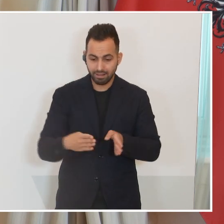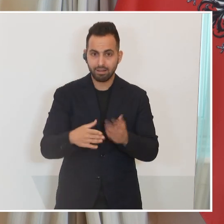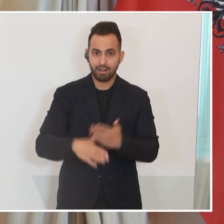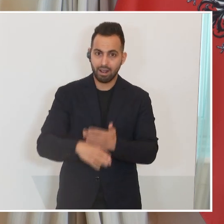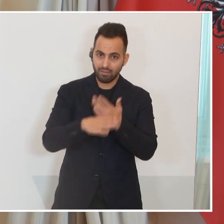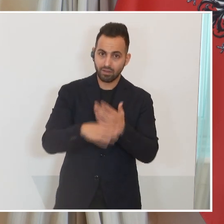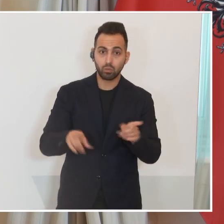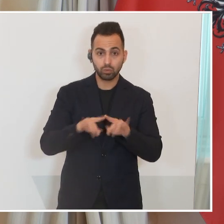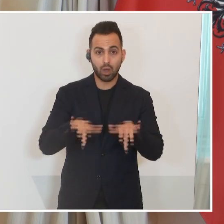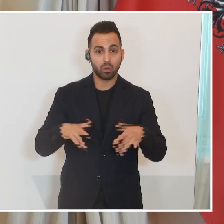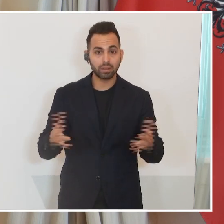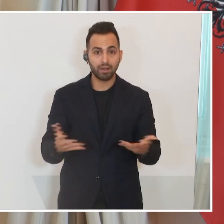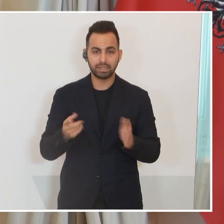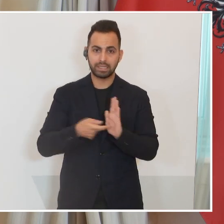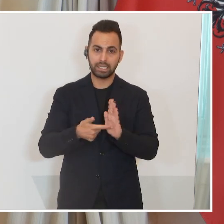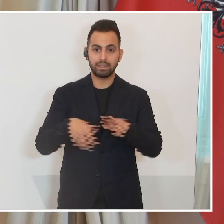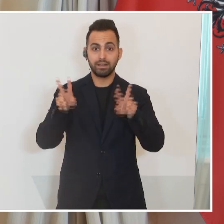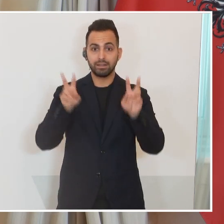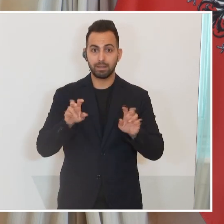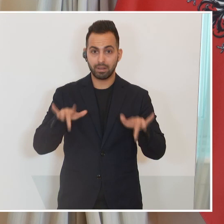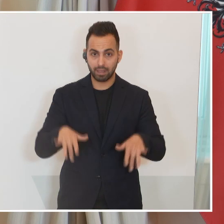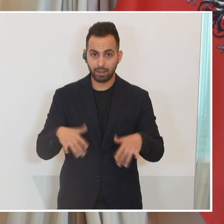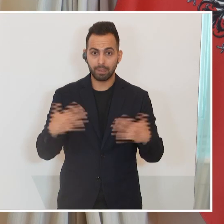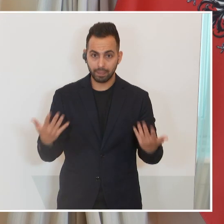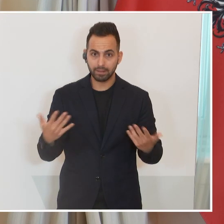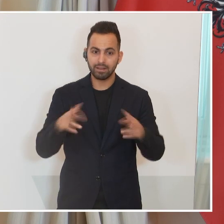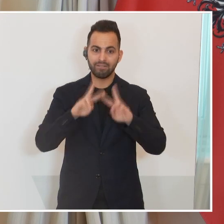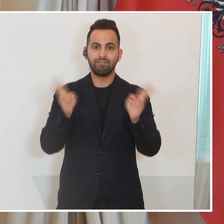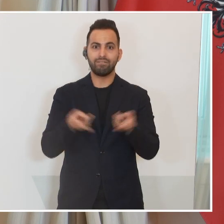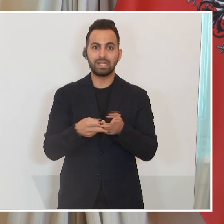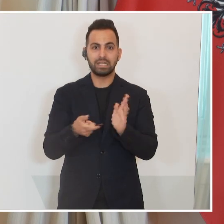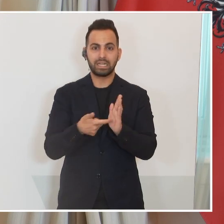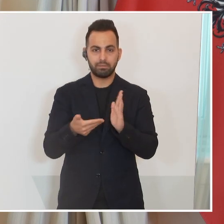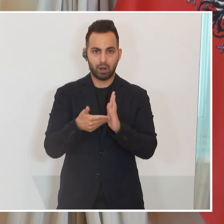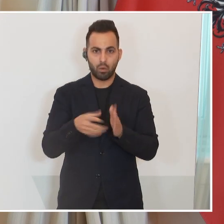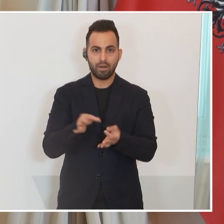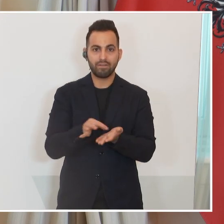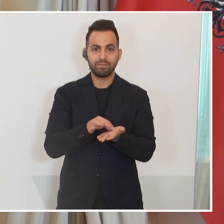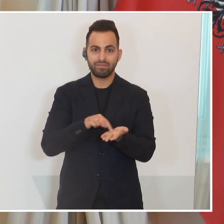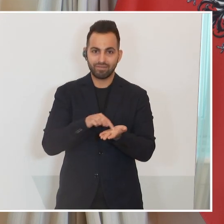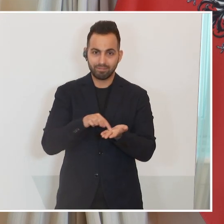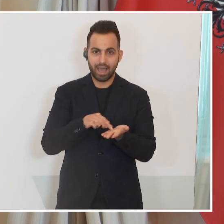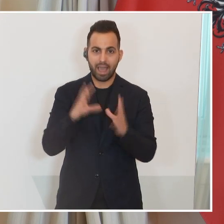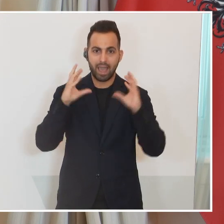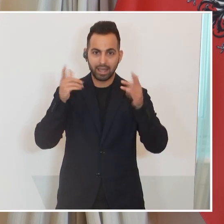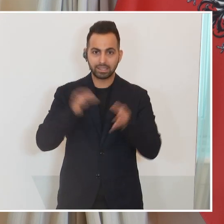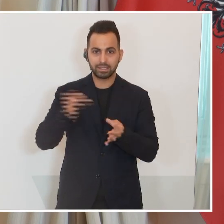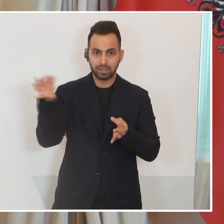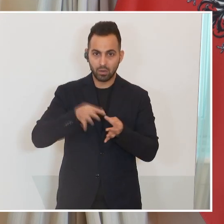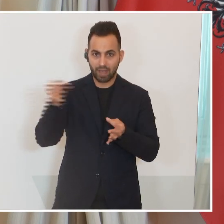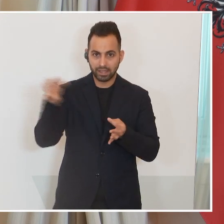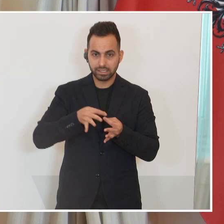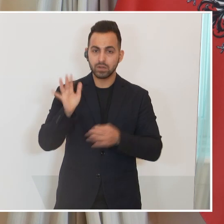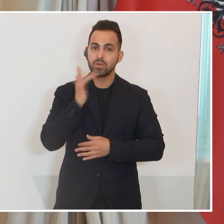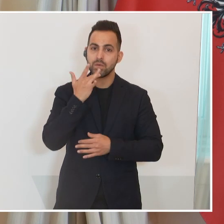Außerlandesbringung von dem so auf der Welt dringend benötigten Weizen, dem Mais und auch den Ölsaaten helfen zu können.